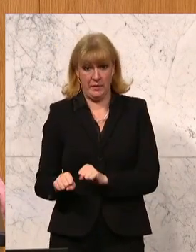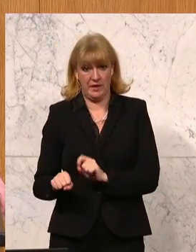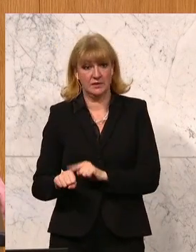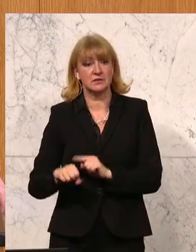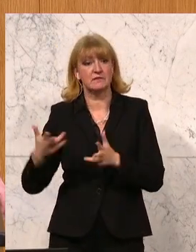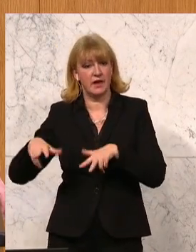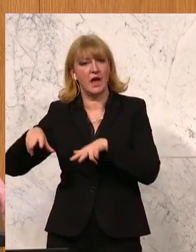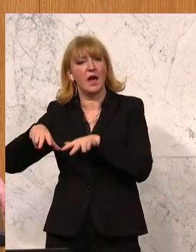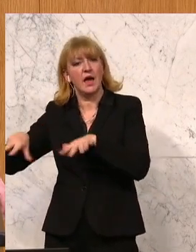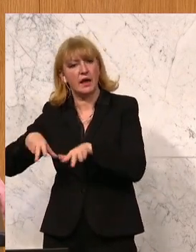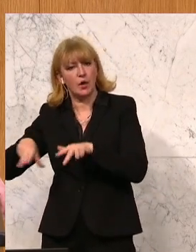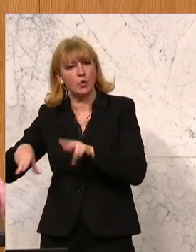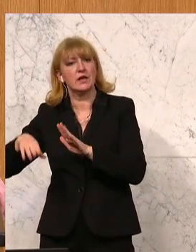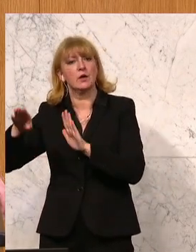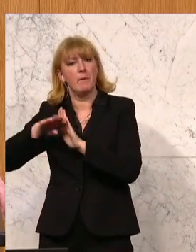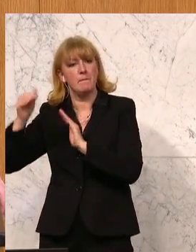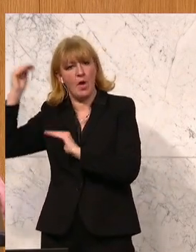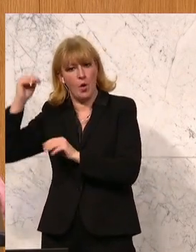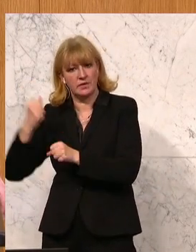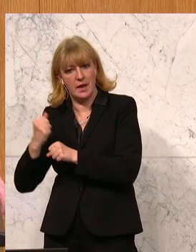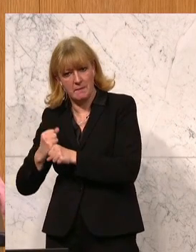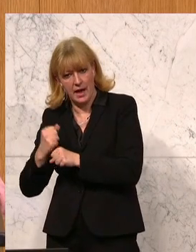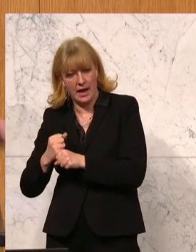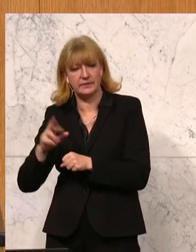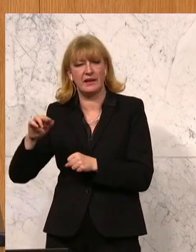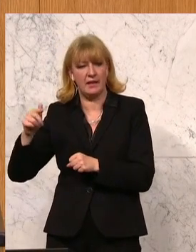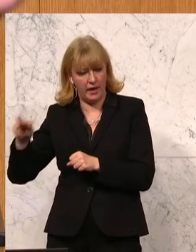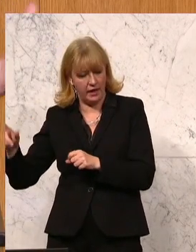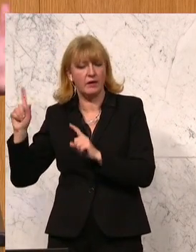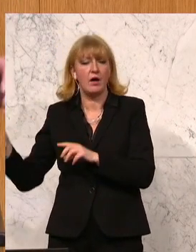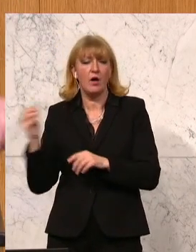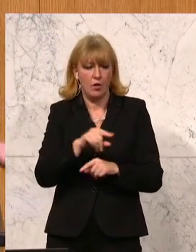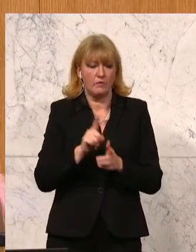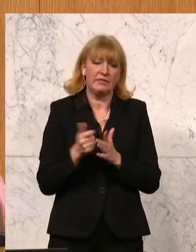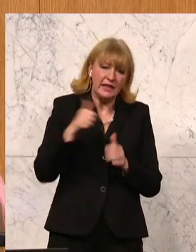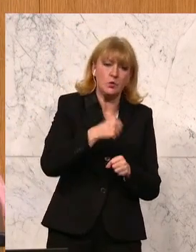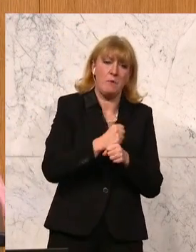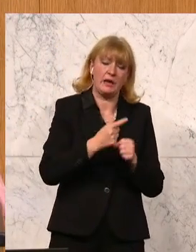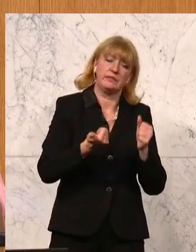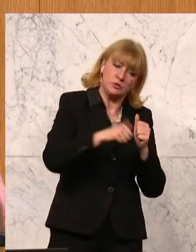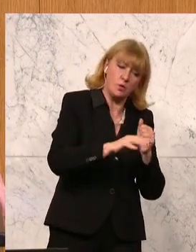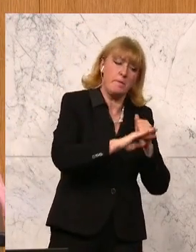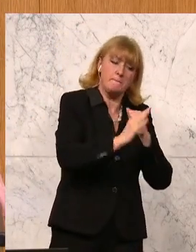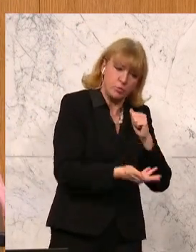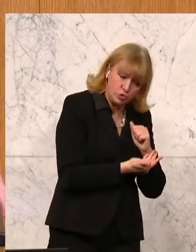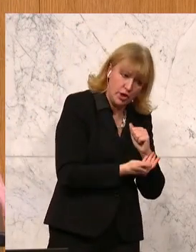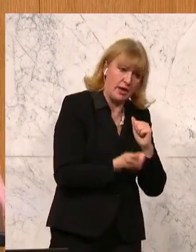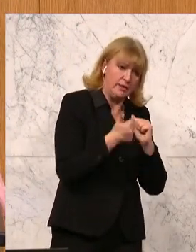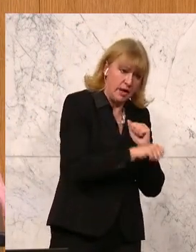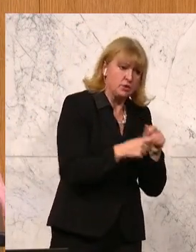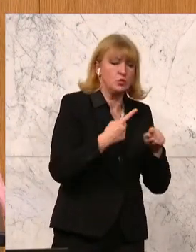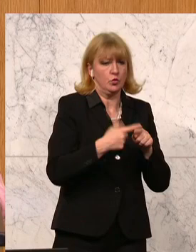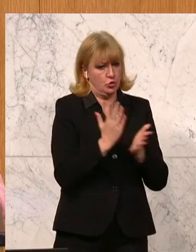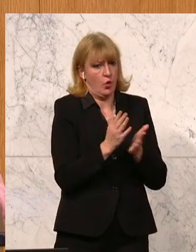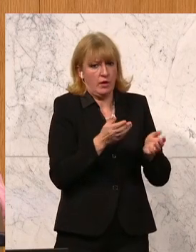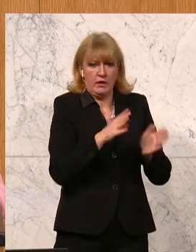Regulierungsbehörde, die RTR durchführt, auch zusätzlich finanziert wird, neben dem budgetären Rahmen, der bereits für die RTR